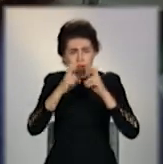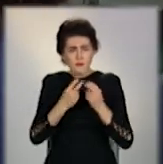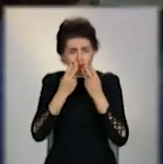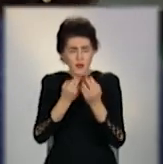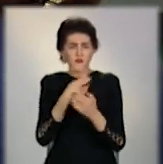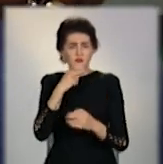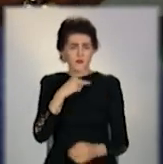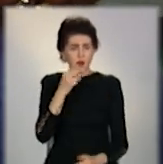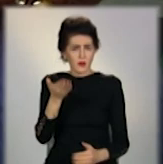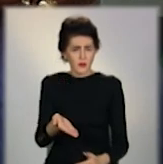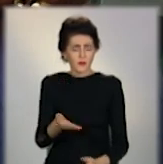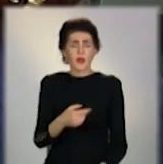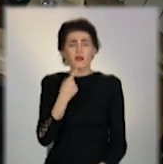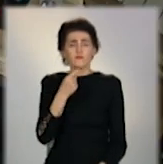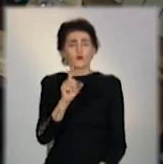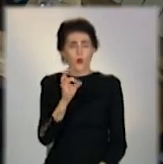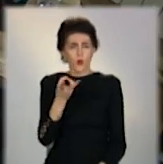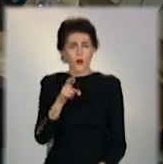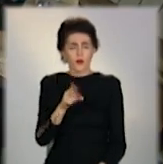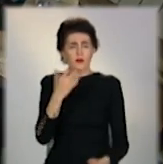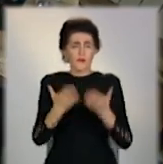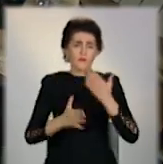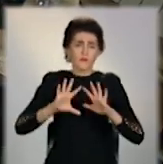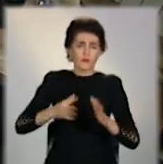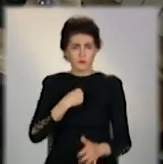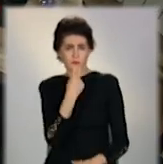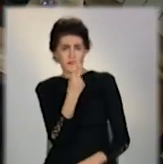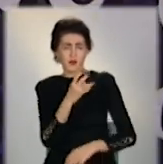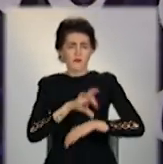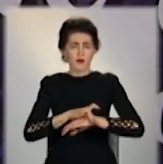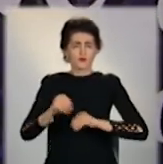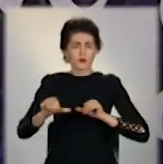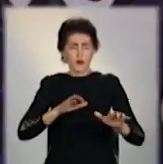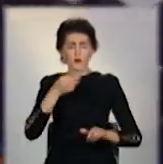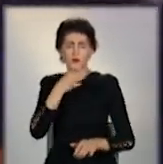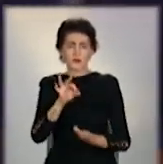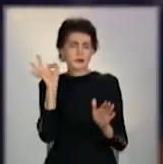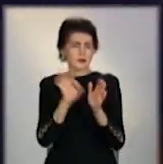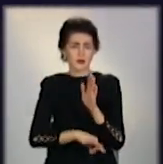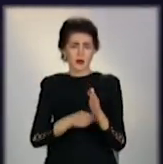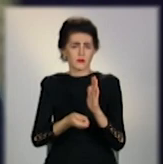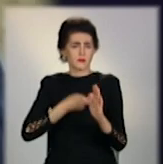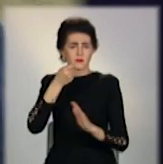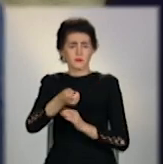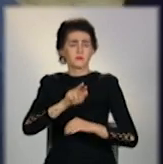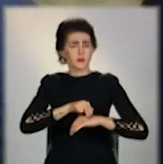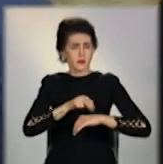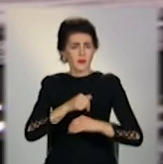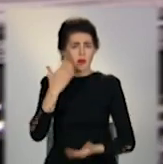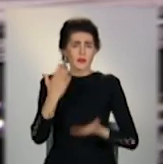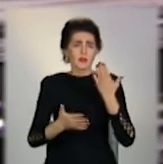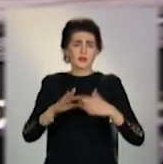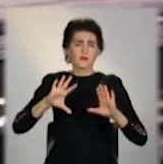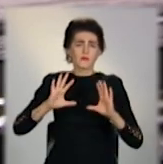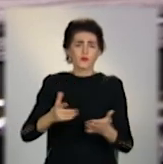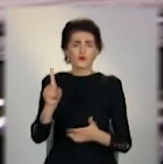Ольга Мироненко додає, якщо ви запідозрили шахрайство, варто одразу звертатися до правоохоронців. Крім того, якщо в угоді